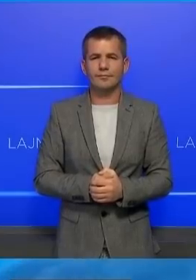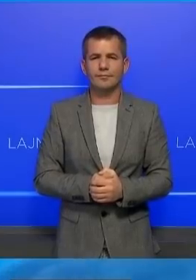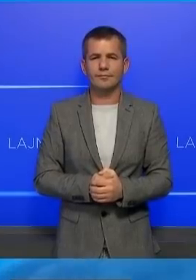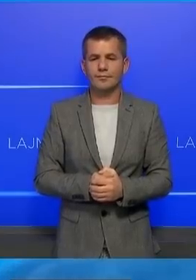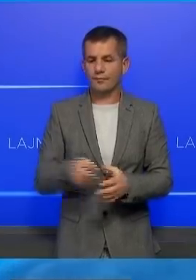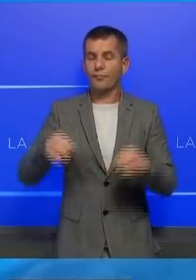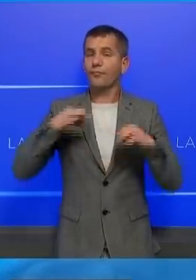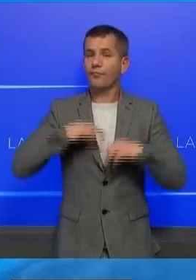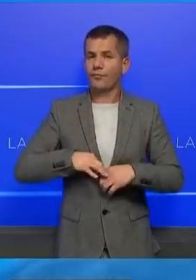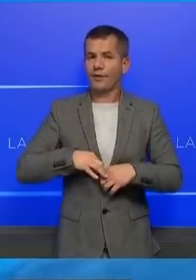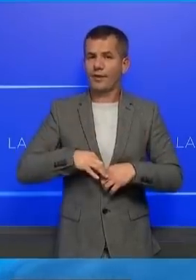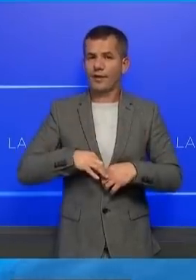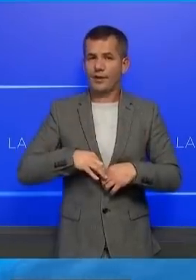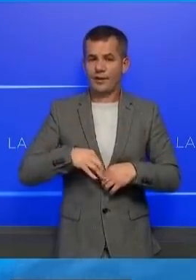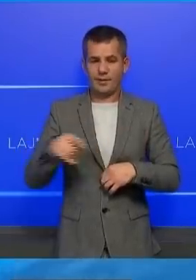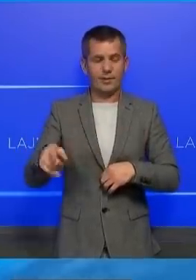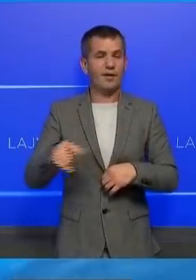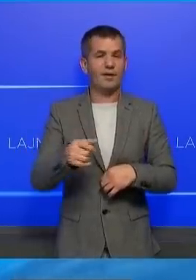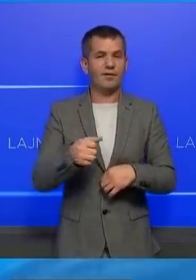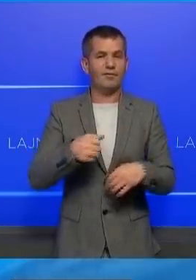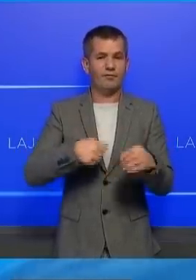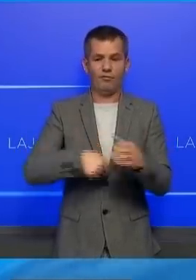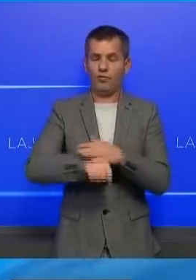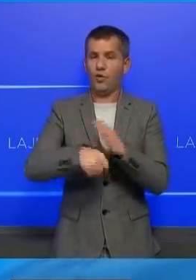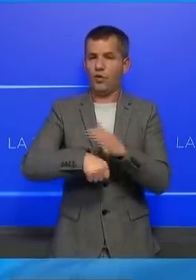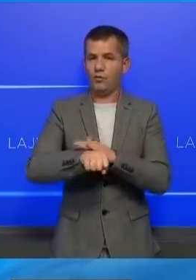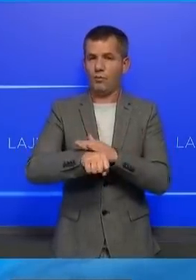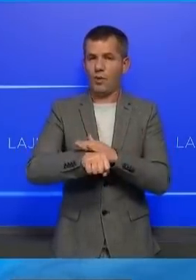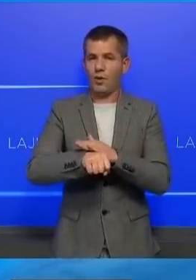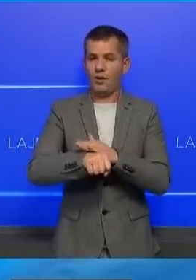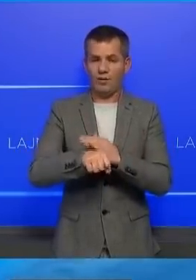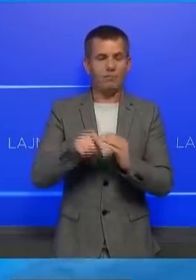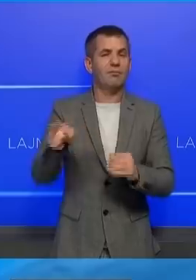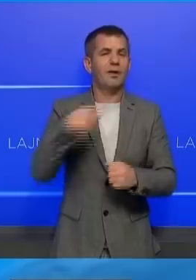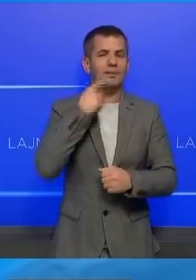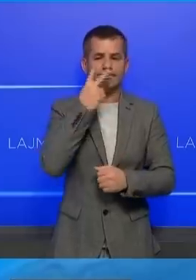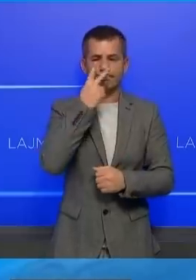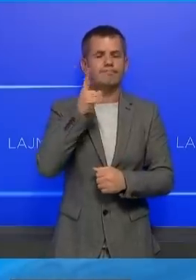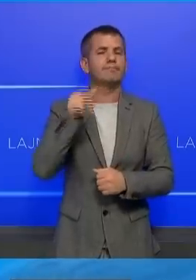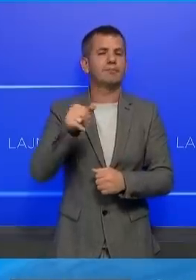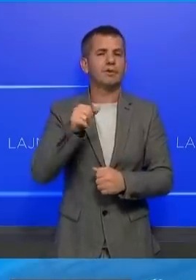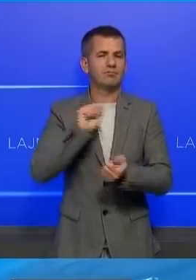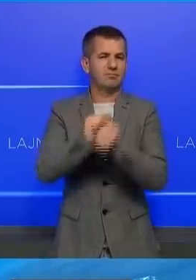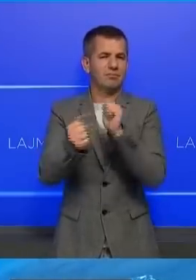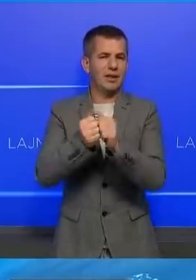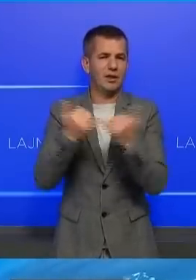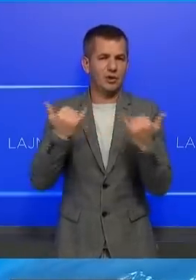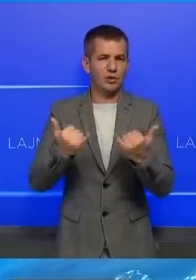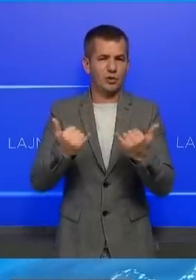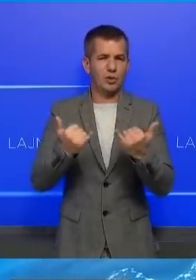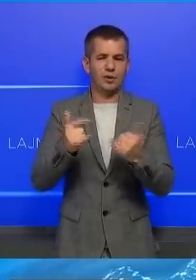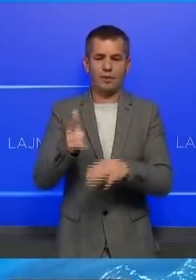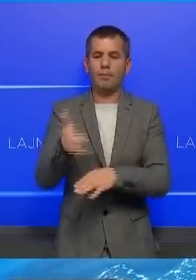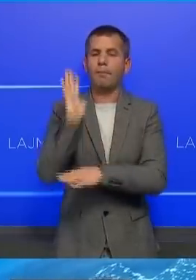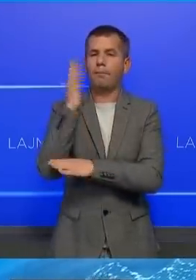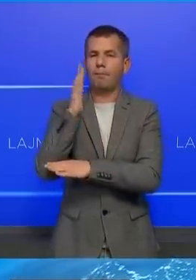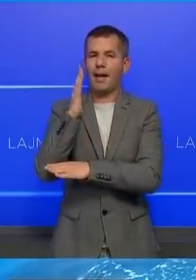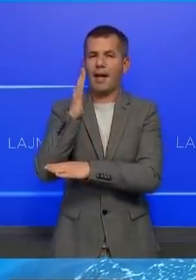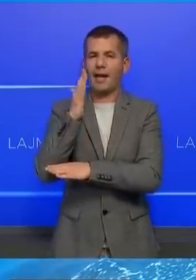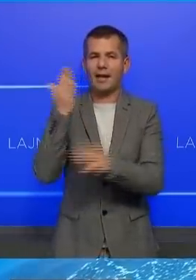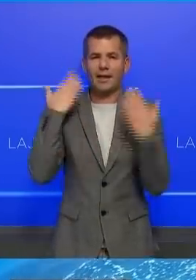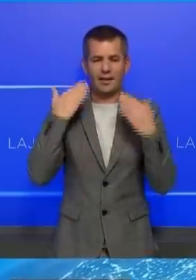Prezidenti FFK Sagi Mademi e ka konfirmuar personalisht që është sulmuar fizikisht sot në parkun e gërmis.